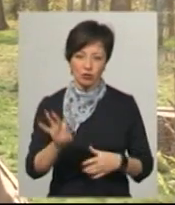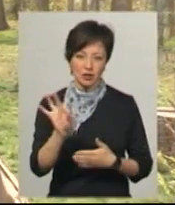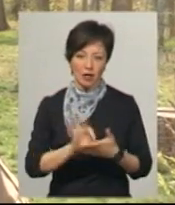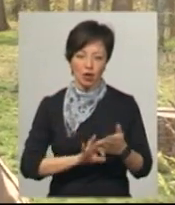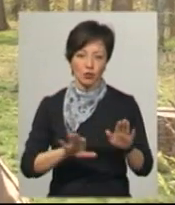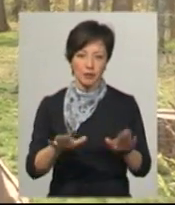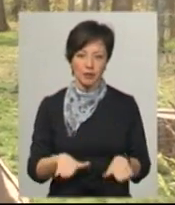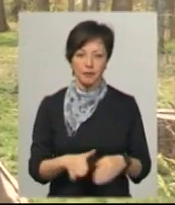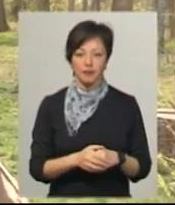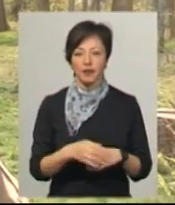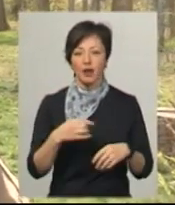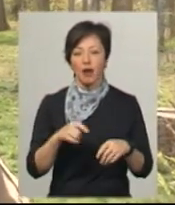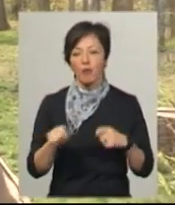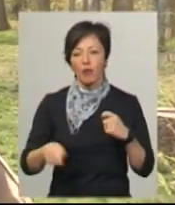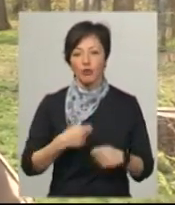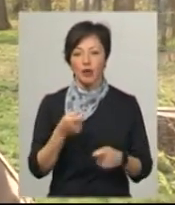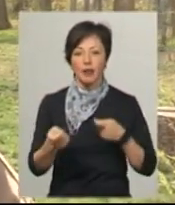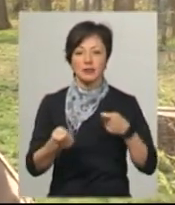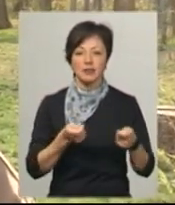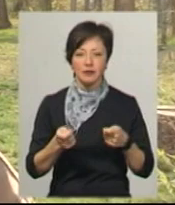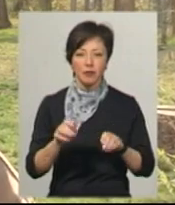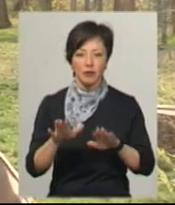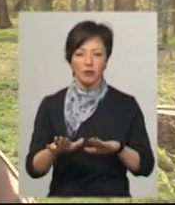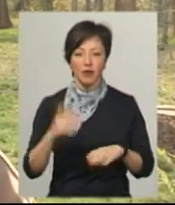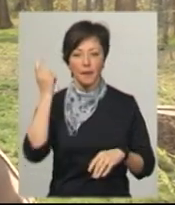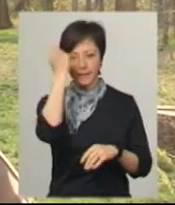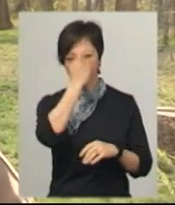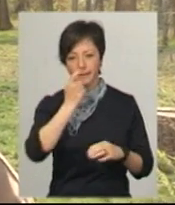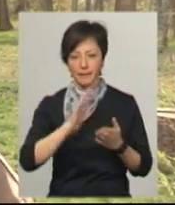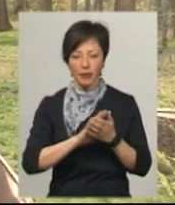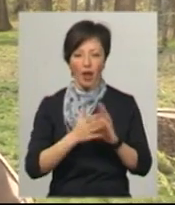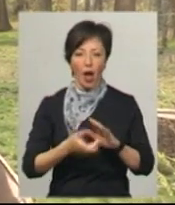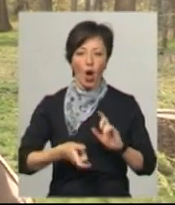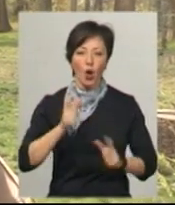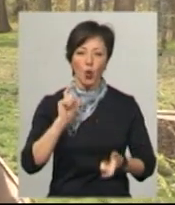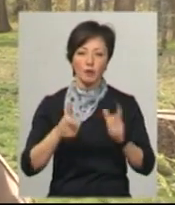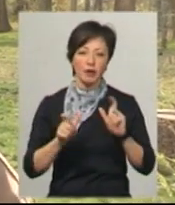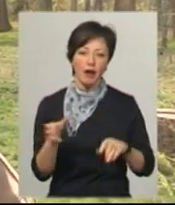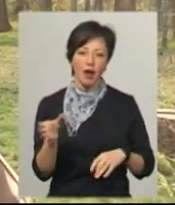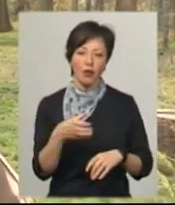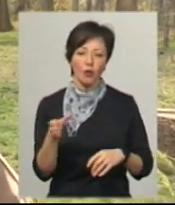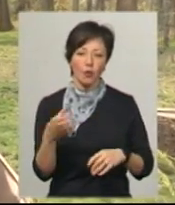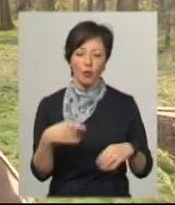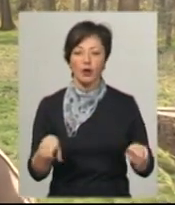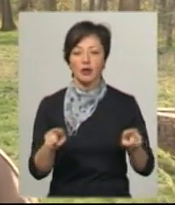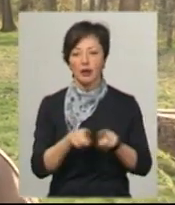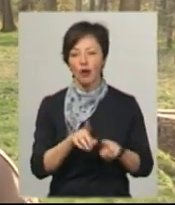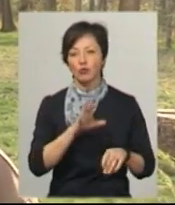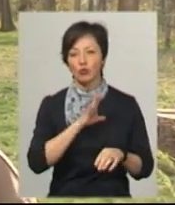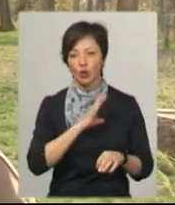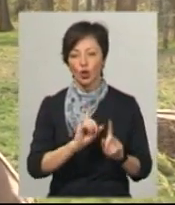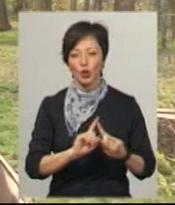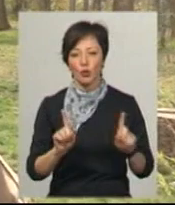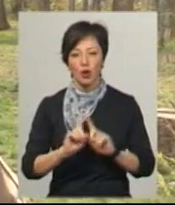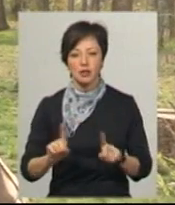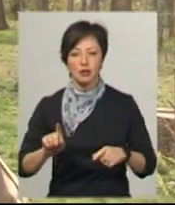Порушували адміністративний кодекс, перебування в стані алкогольного сп'яніння, розпиття алкогольних напоїв. Також були нюанси в тому, що